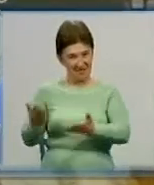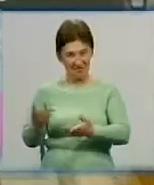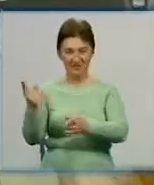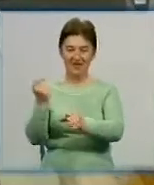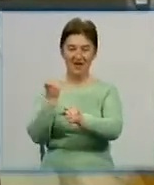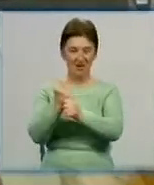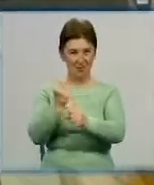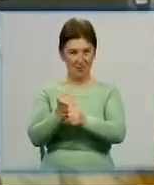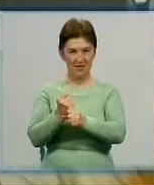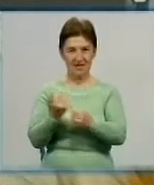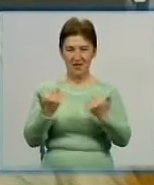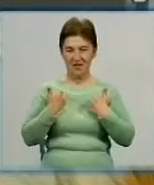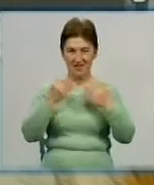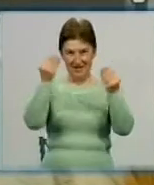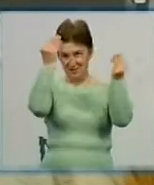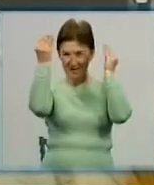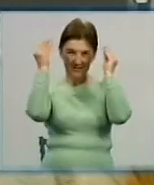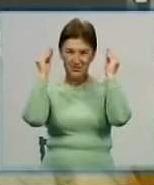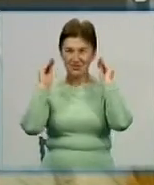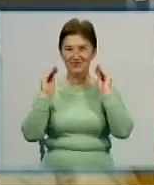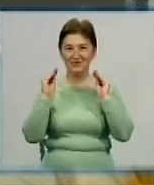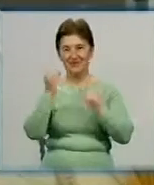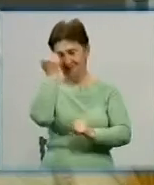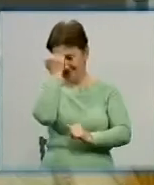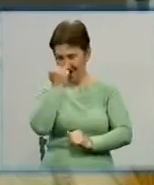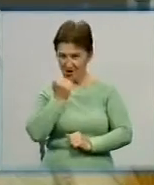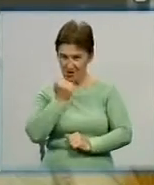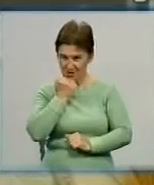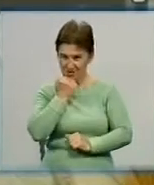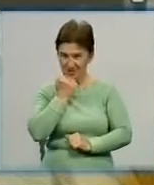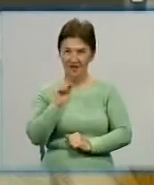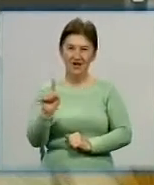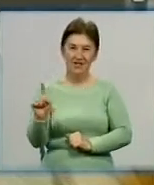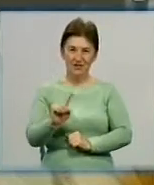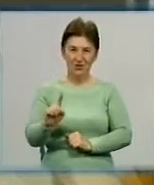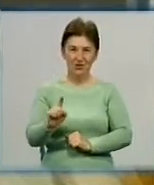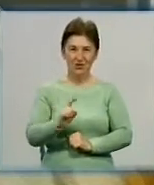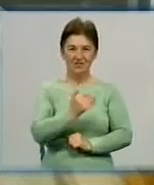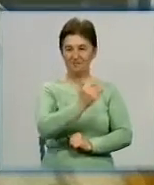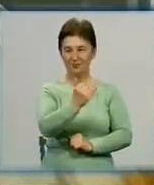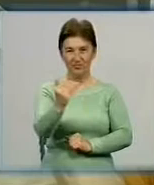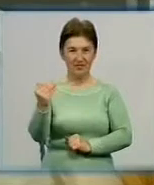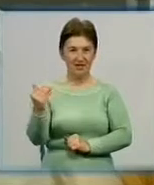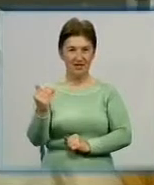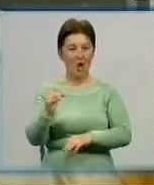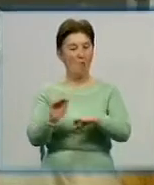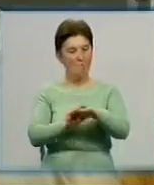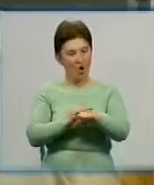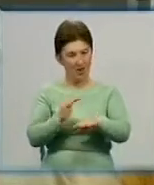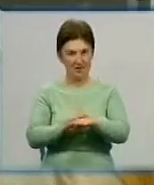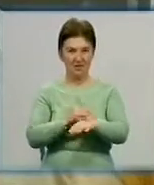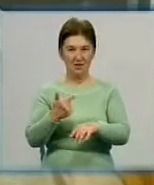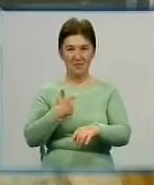мені прическу. Дякую вам, що ви молодець, що ви мене